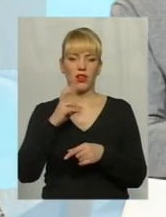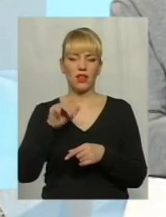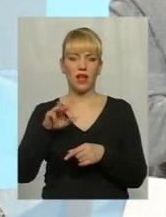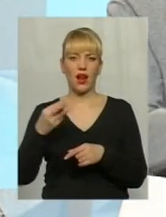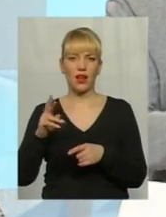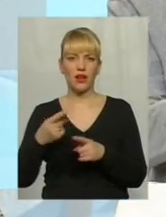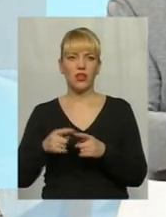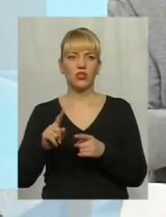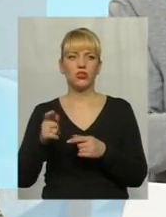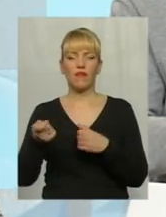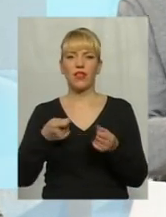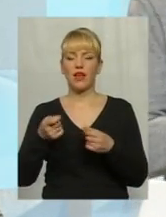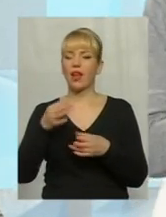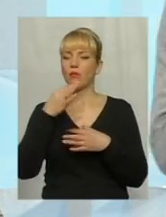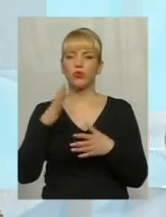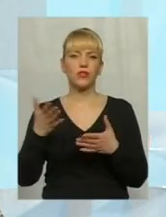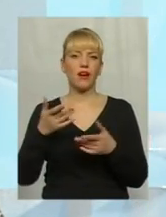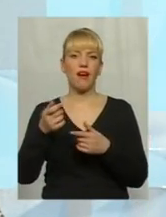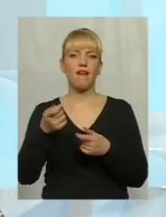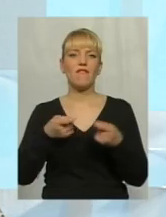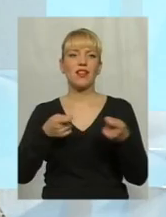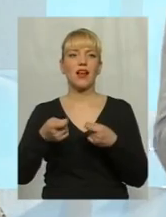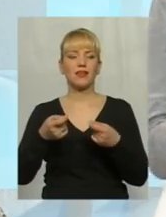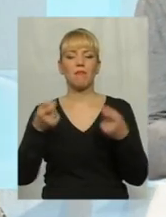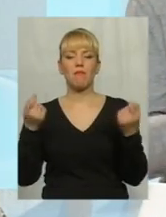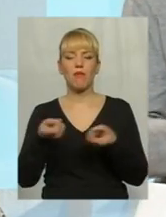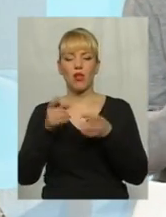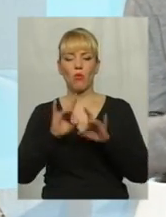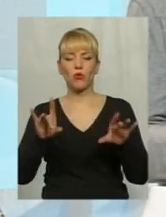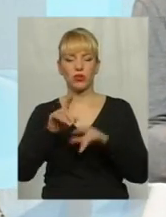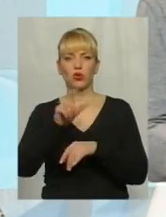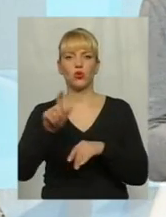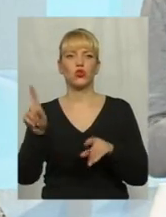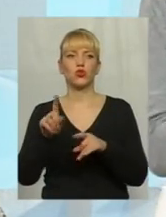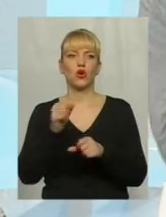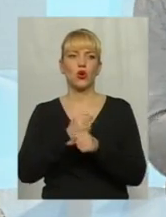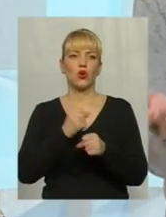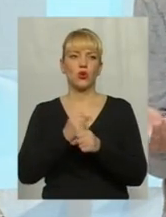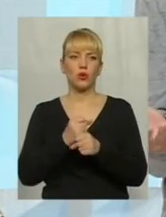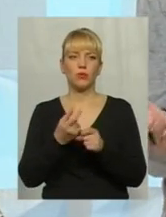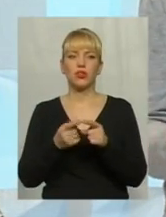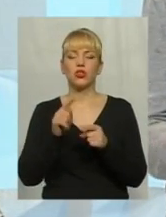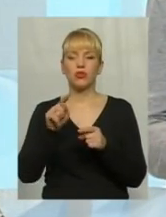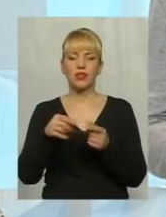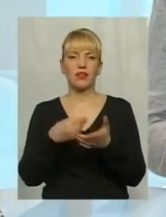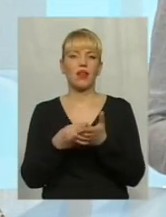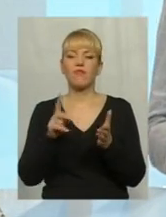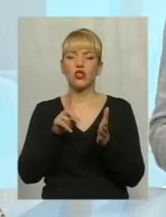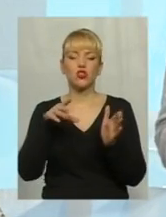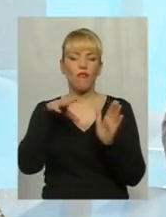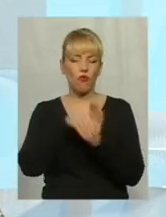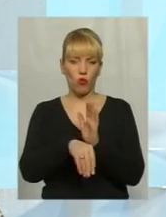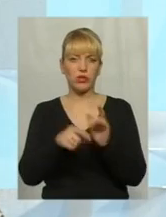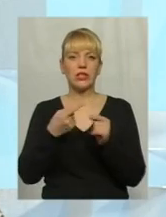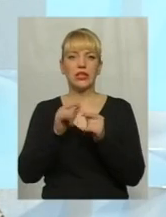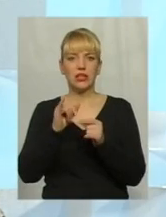влада, а я підкреслю, будь-яка влада, вона мало пояснює людям взагалі, що вона робить, і що ті самі тарифи складаються. Тому про це